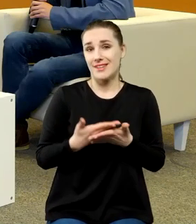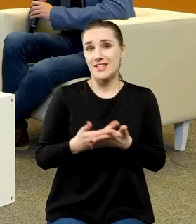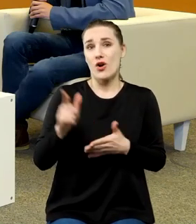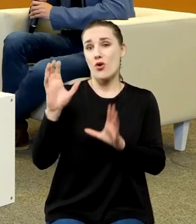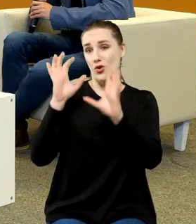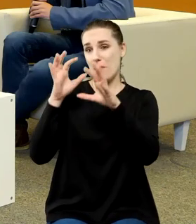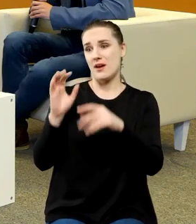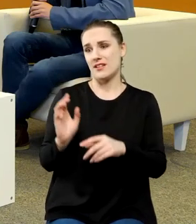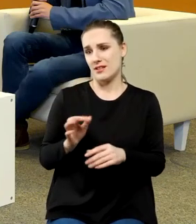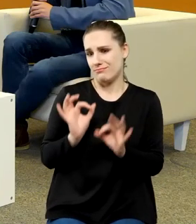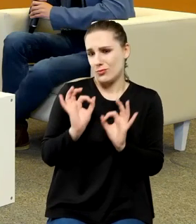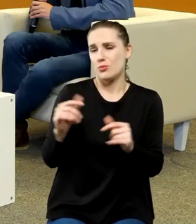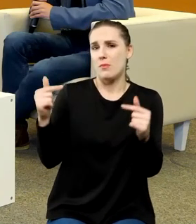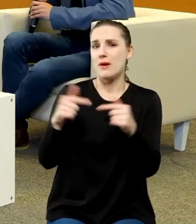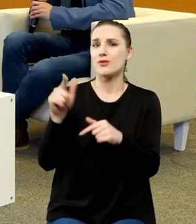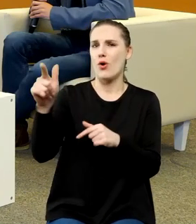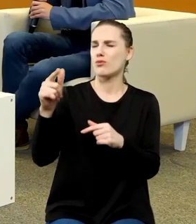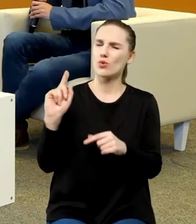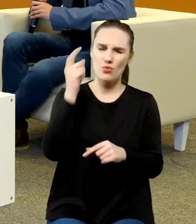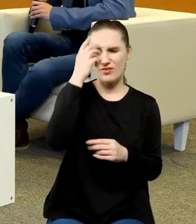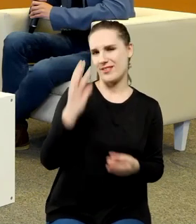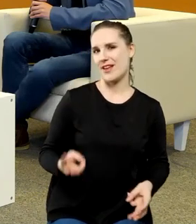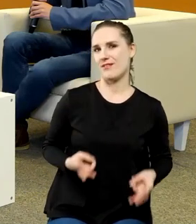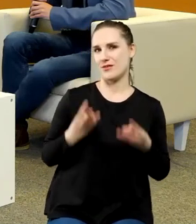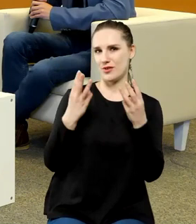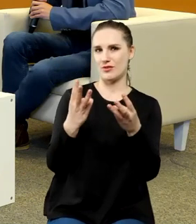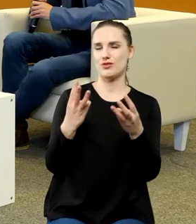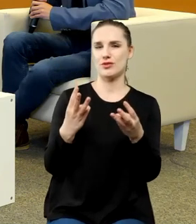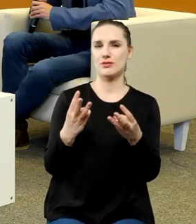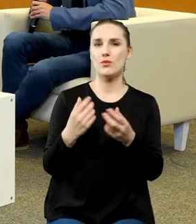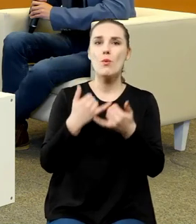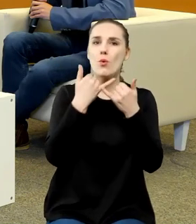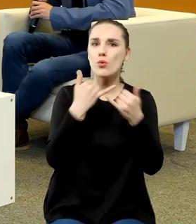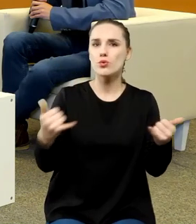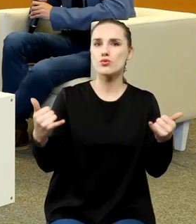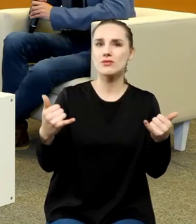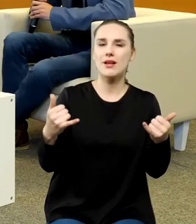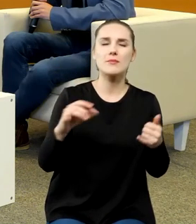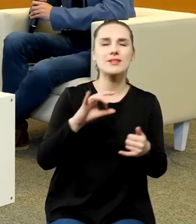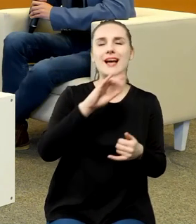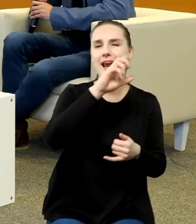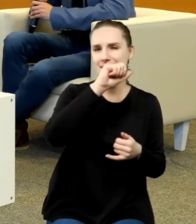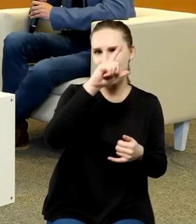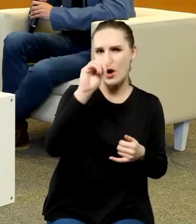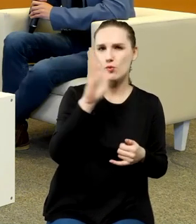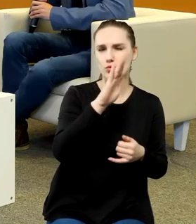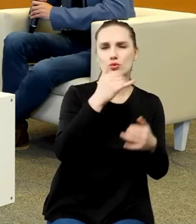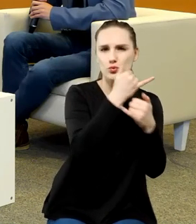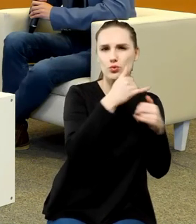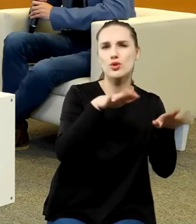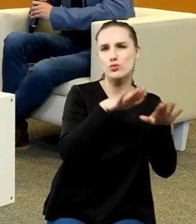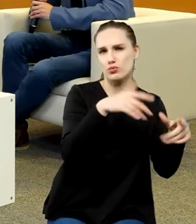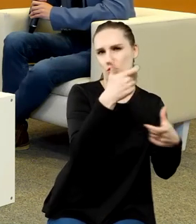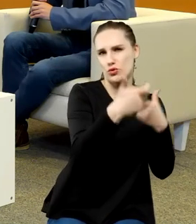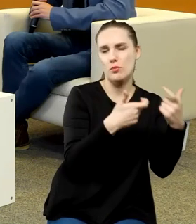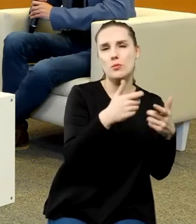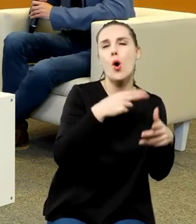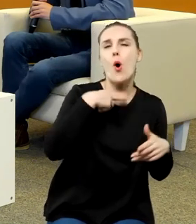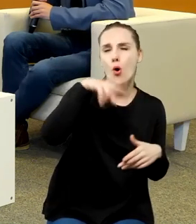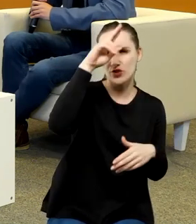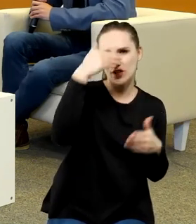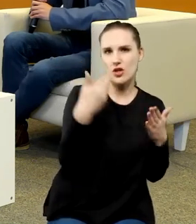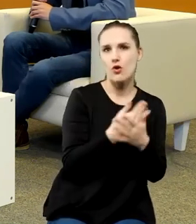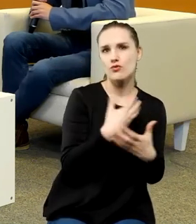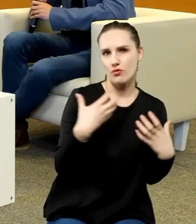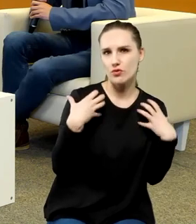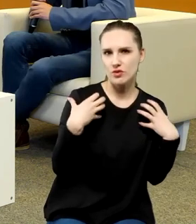bez względu na to, jak ogromne osiągnięcia, może mówić o Galileuszu jako ojcu nowożytnej fizyki, o Keplerze